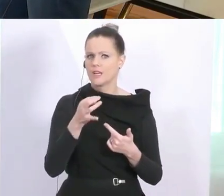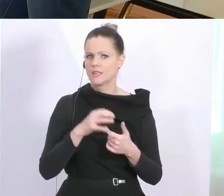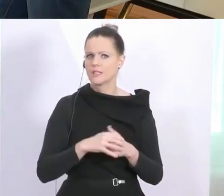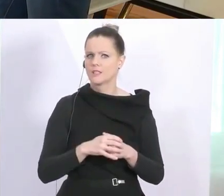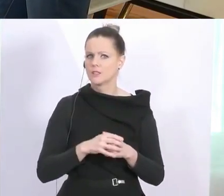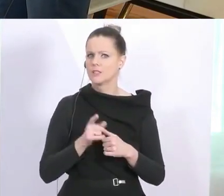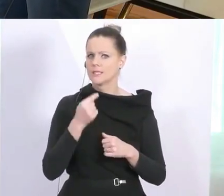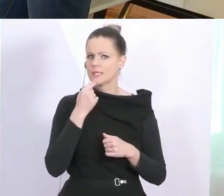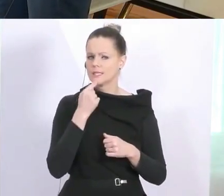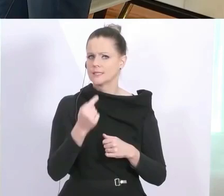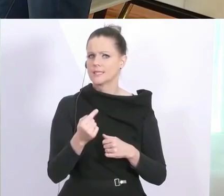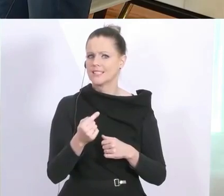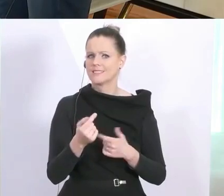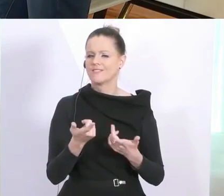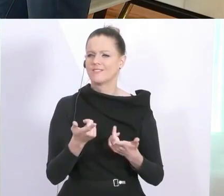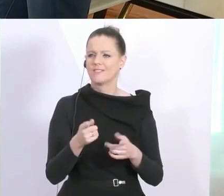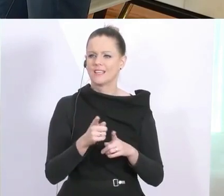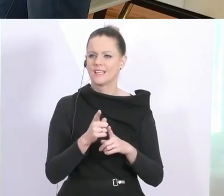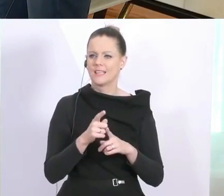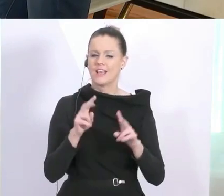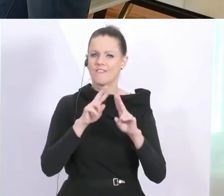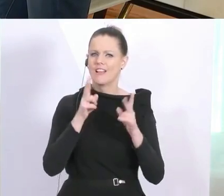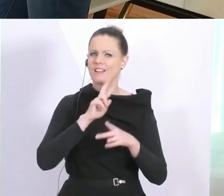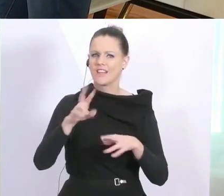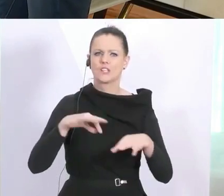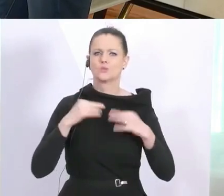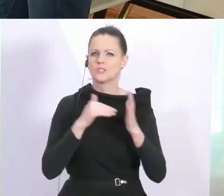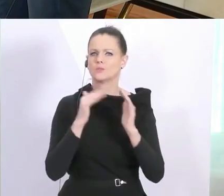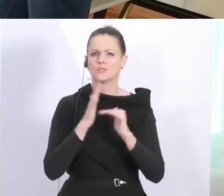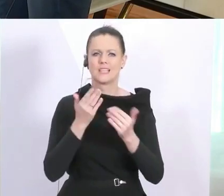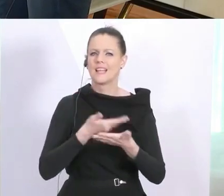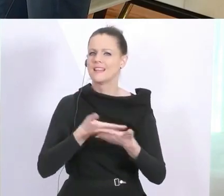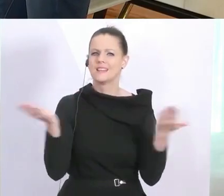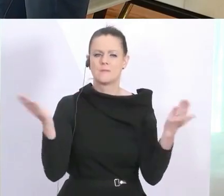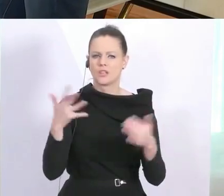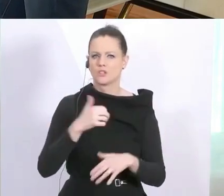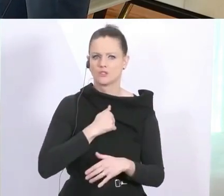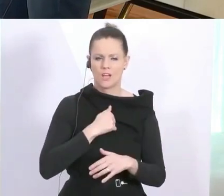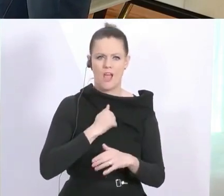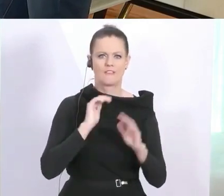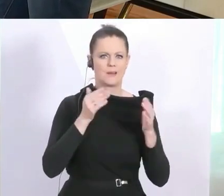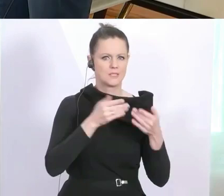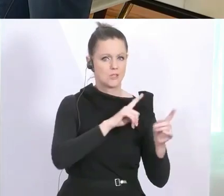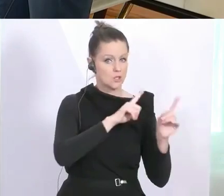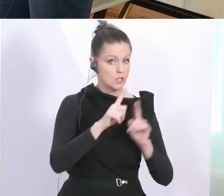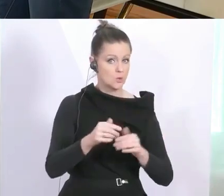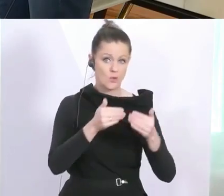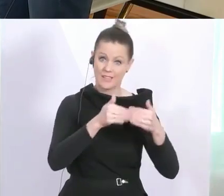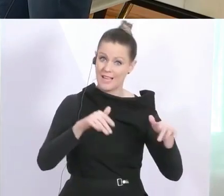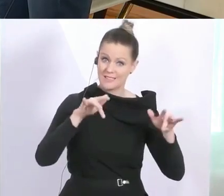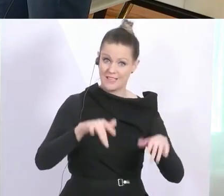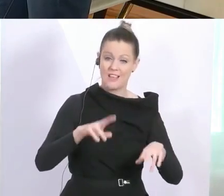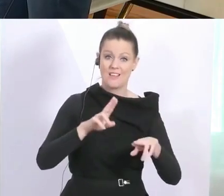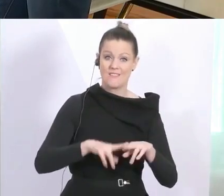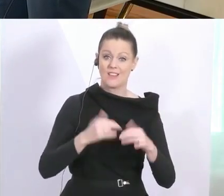Sie sprechen immer, dass kein Gesundheitssystem das so schaffen kann. Es gibt Grenzen der Intensivstationen, wenn die Ansteckung weiter so ist